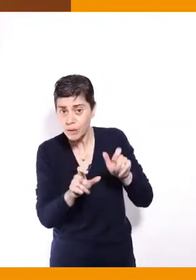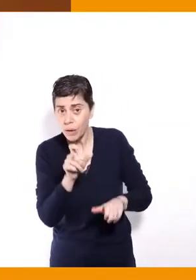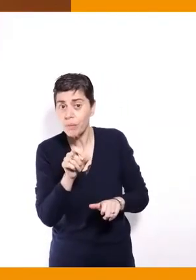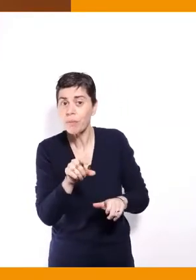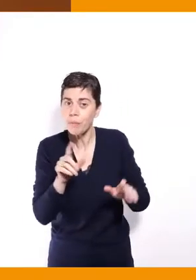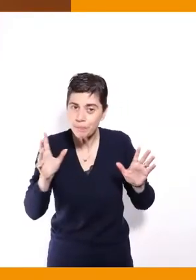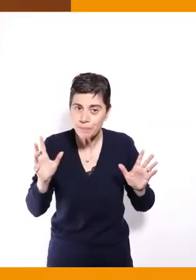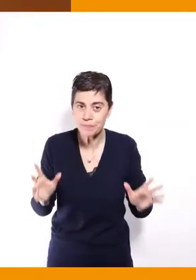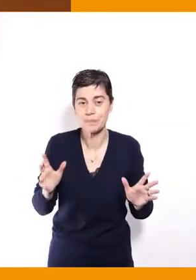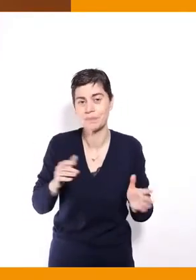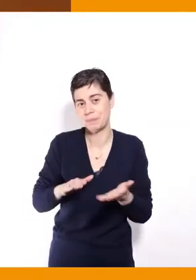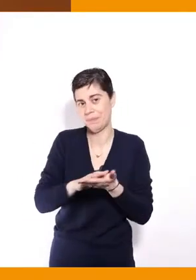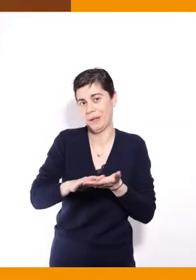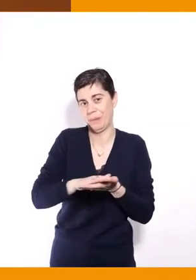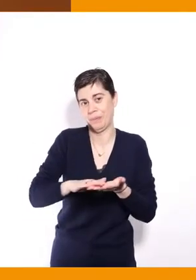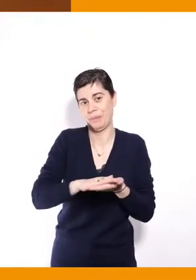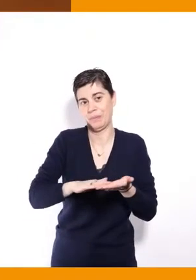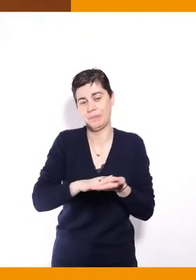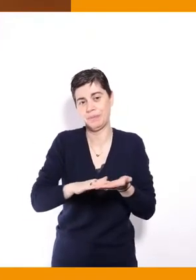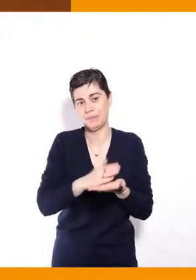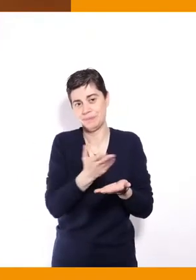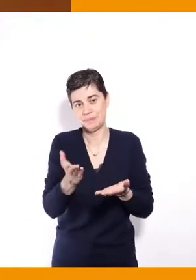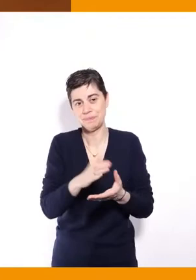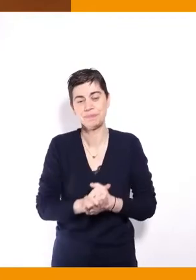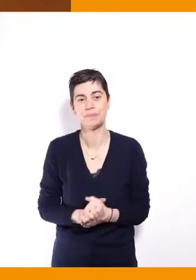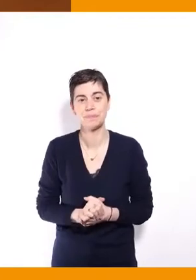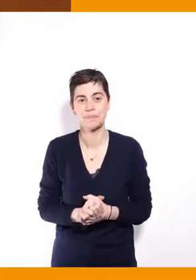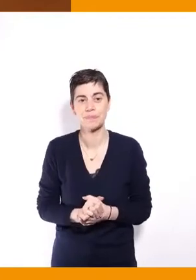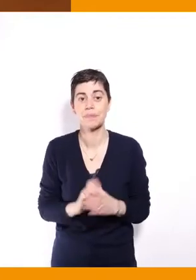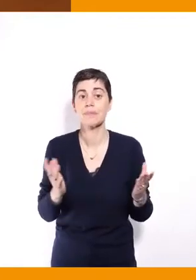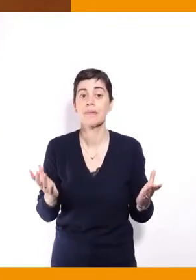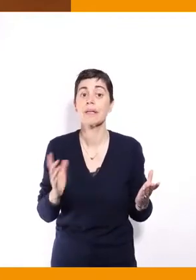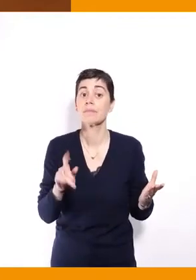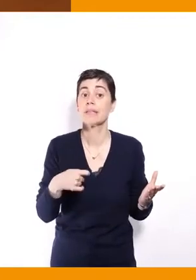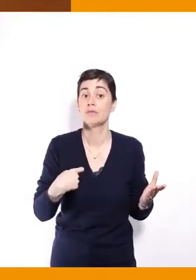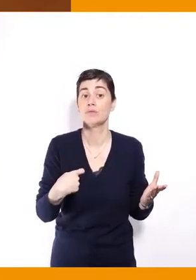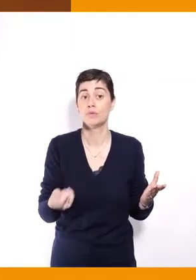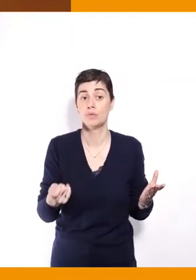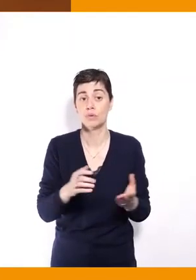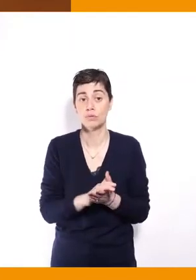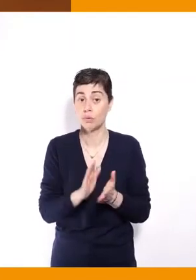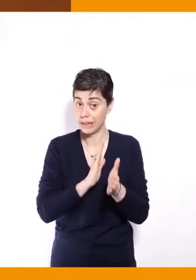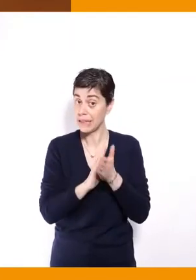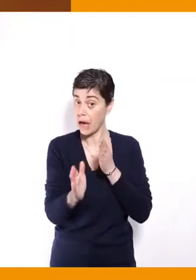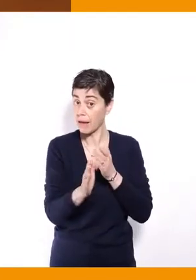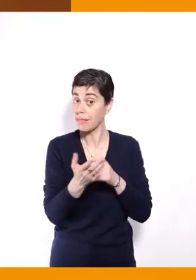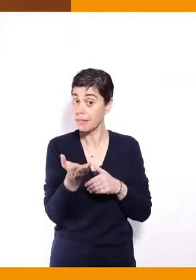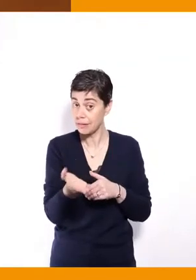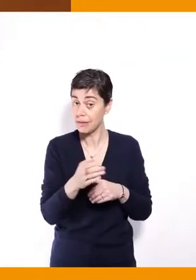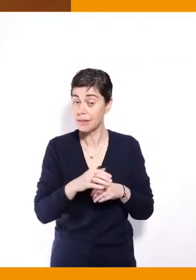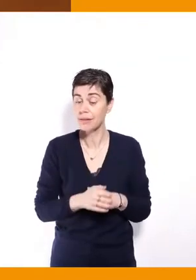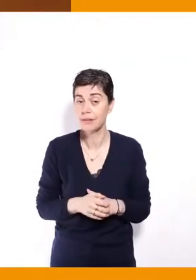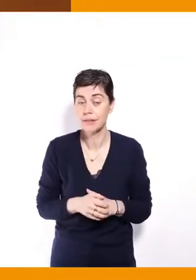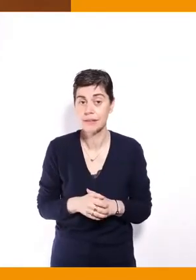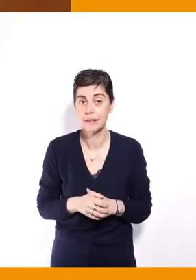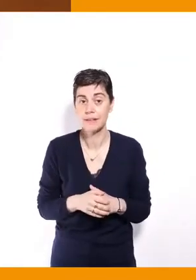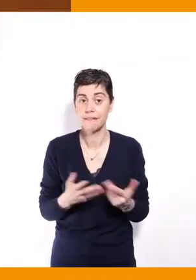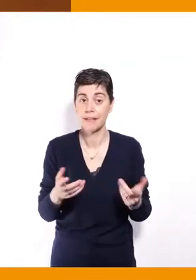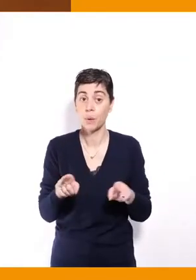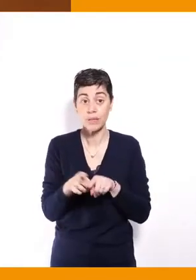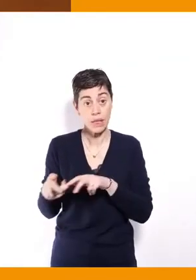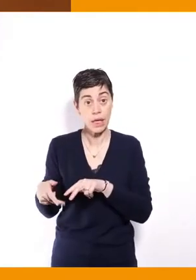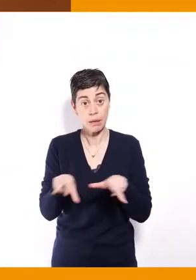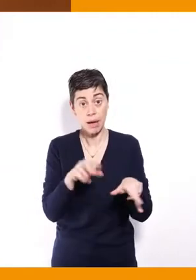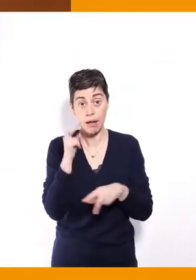je tenais à mon excuser auprès d'elles. Évidemment, nous étions en direct mais nous sommes aussi et surtout en replay.